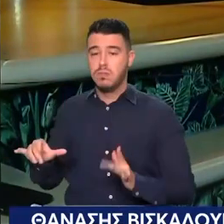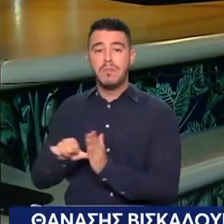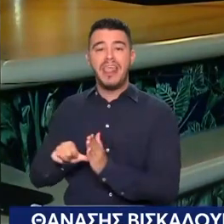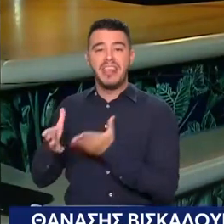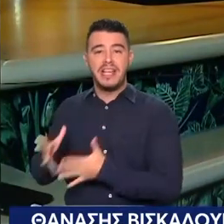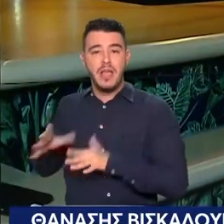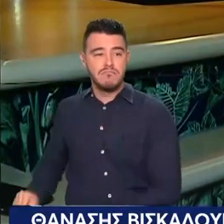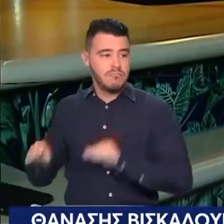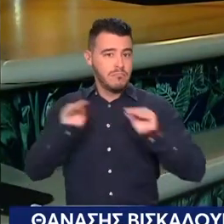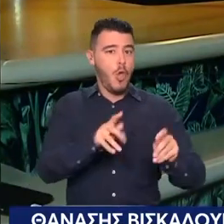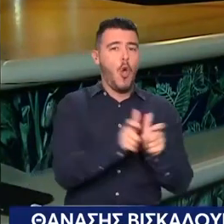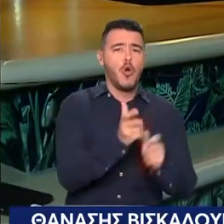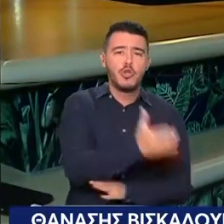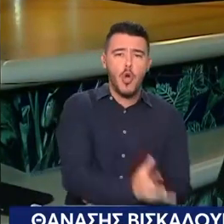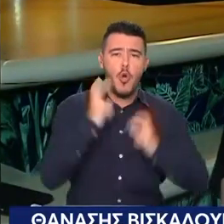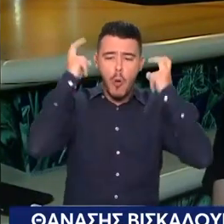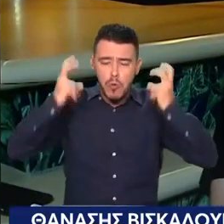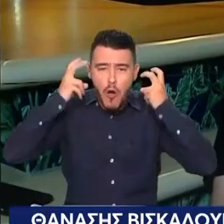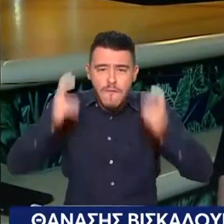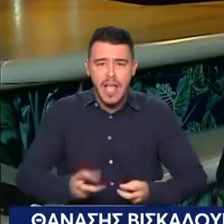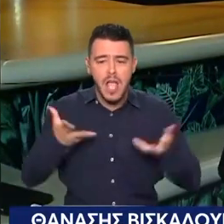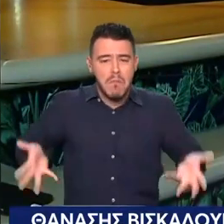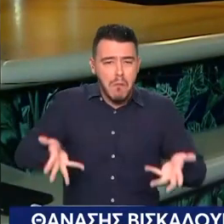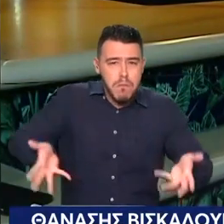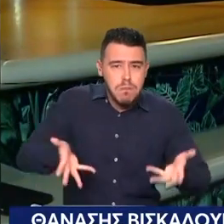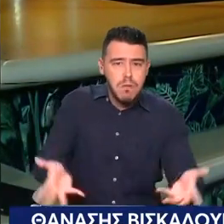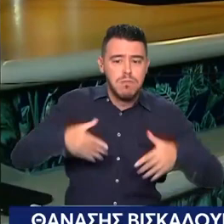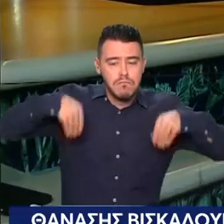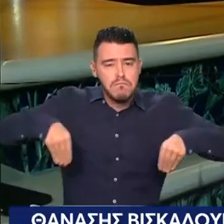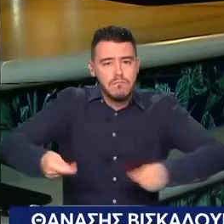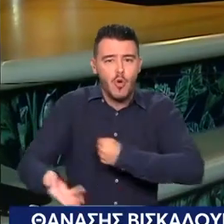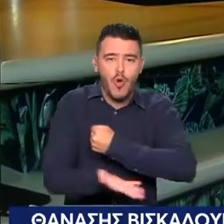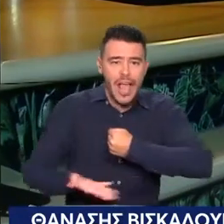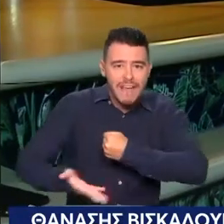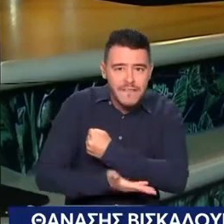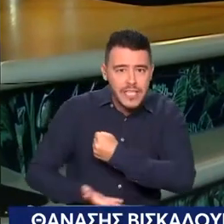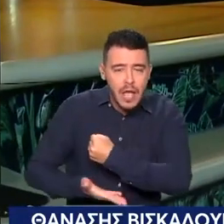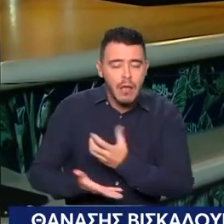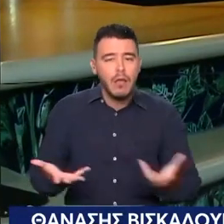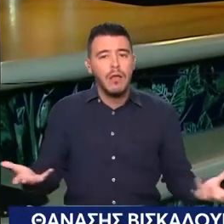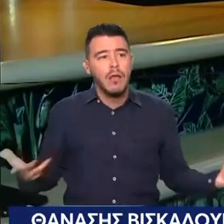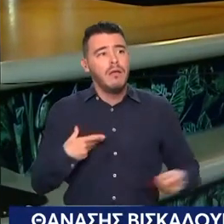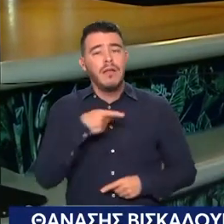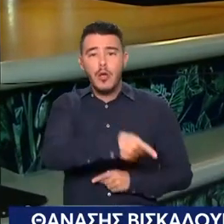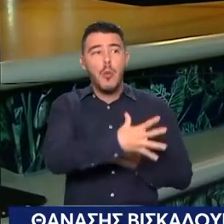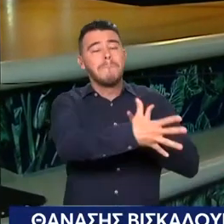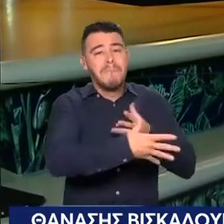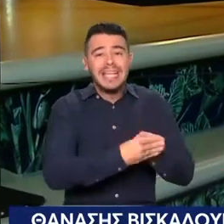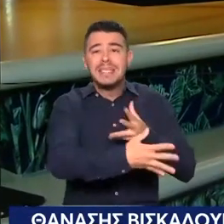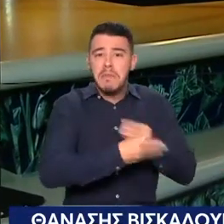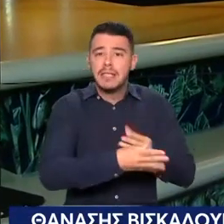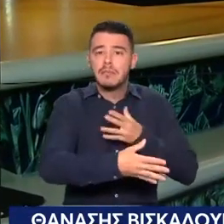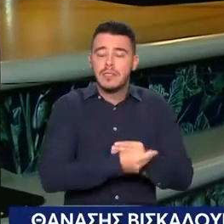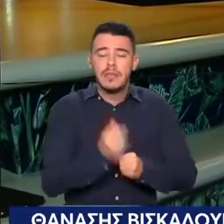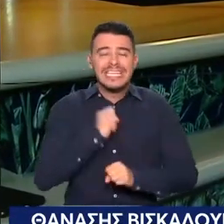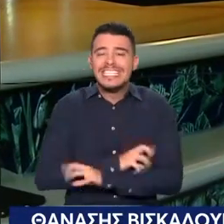πήραμε πρόβατα με τον πεθερό μου Πήραμε κότες, ασχολήθηκα με τη γη Και ξαφνικά σε μία νύχτα Χάνονται όλα νίκο Να